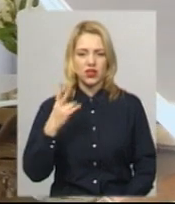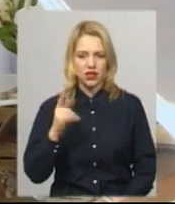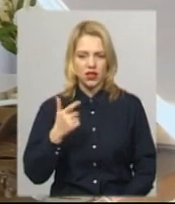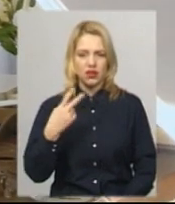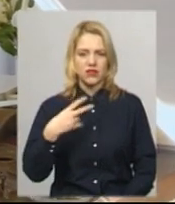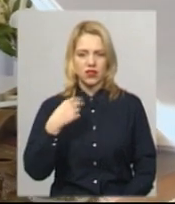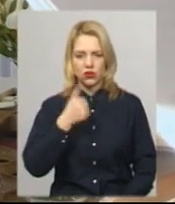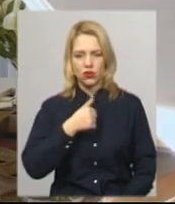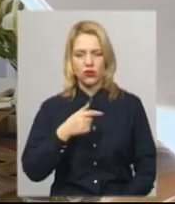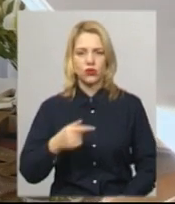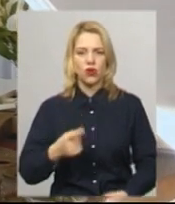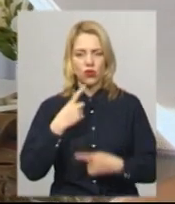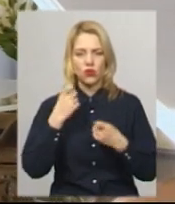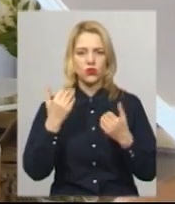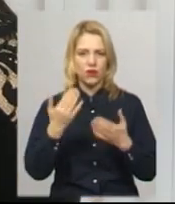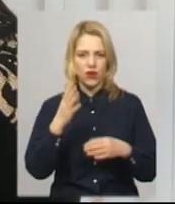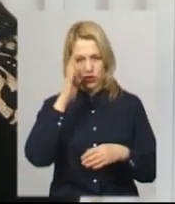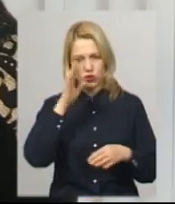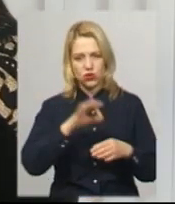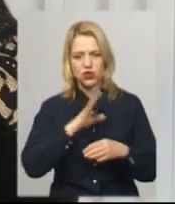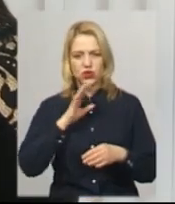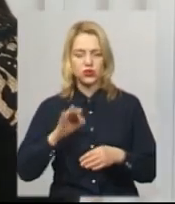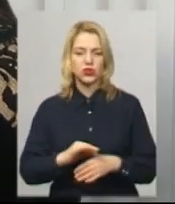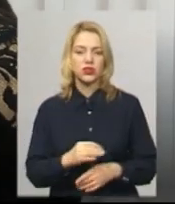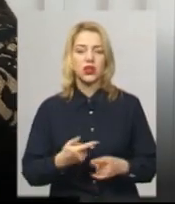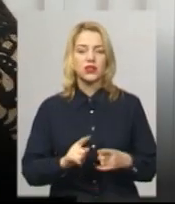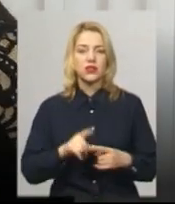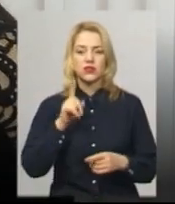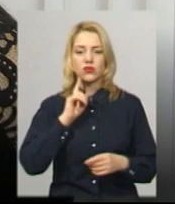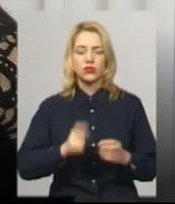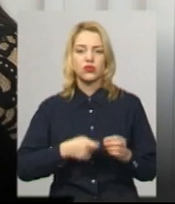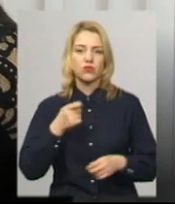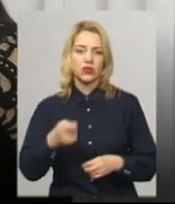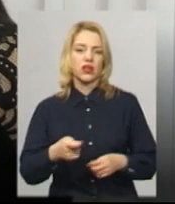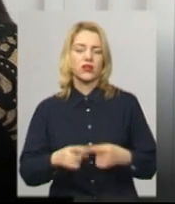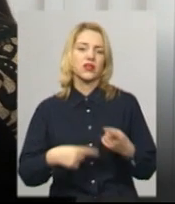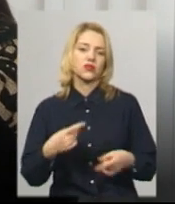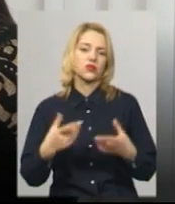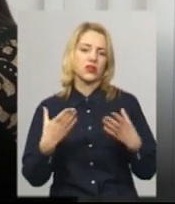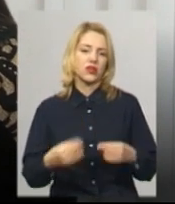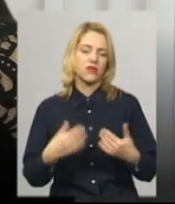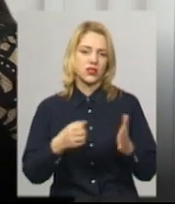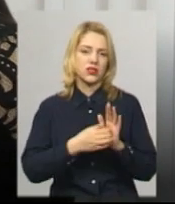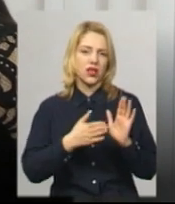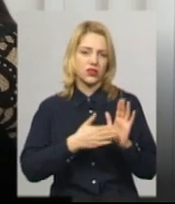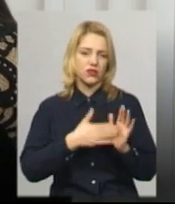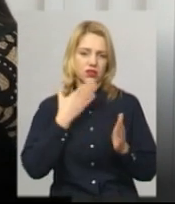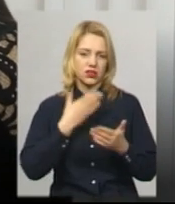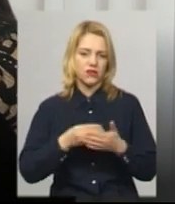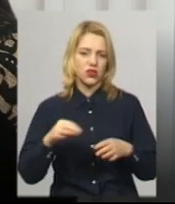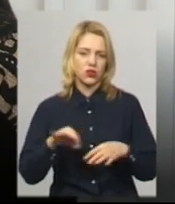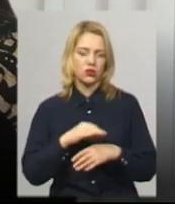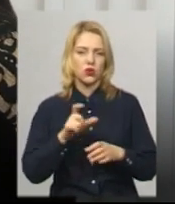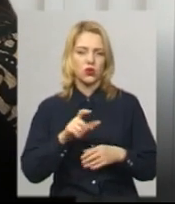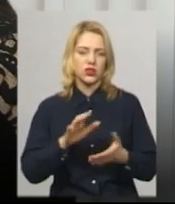мій дружиною. Браво! Чим це зручно – прийти, подати, на наступний день зареєструвати шлюб. Люди зараз